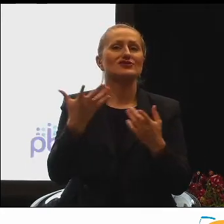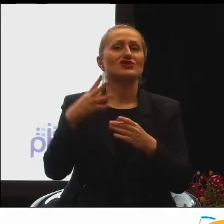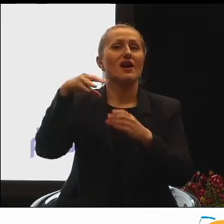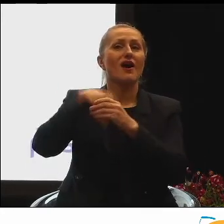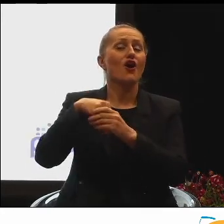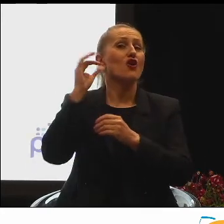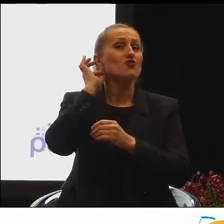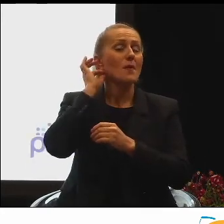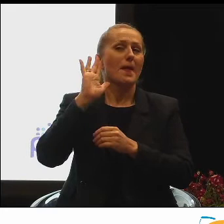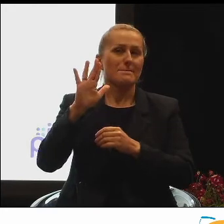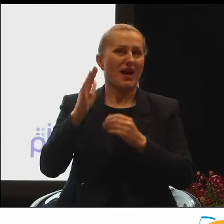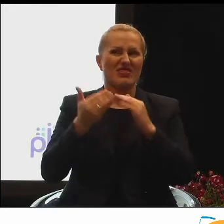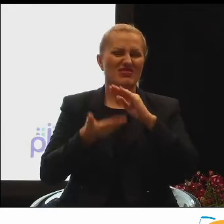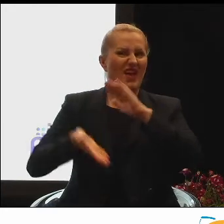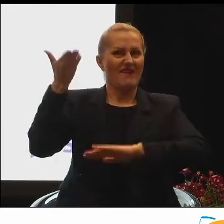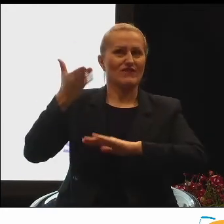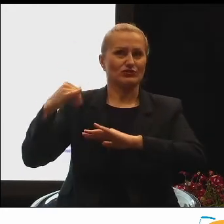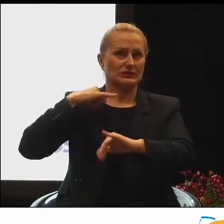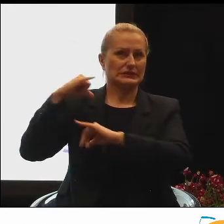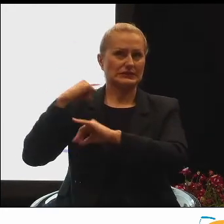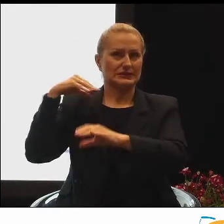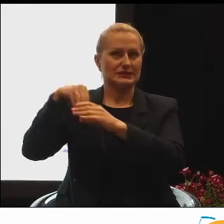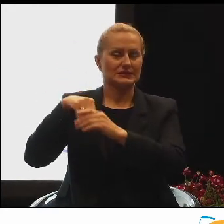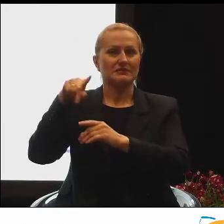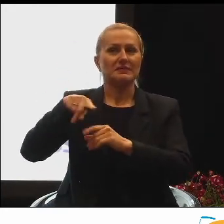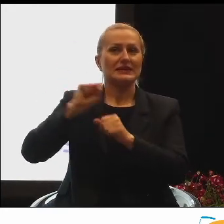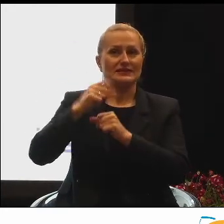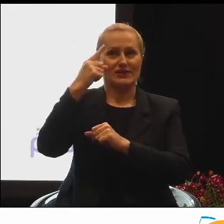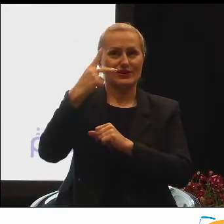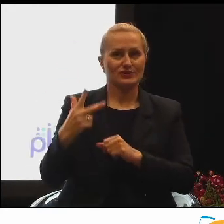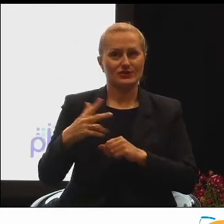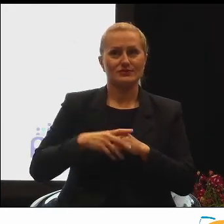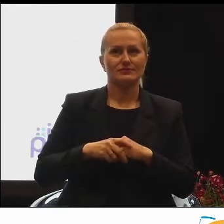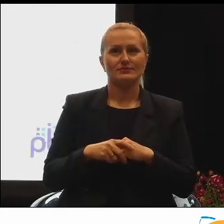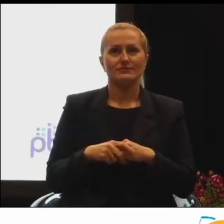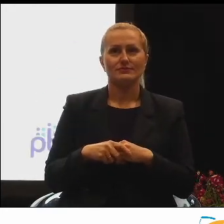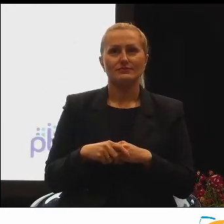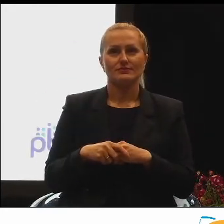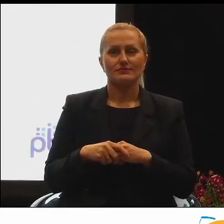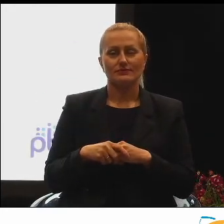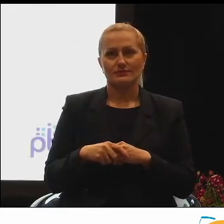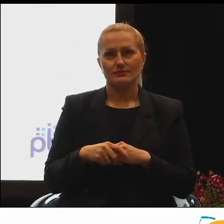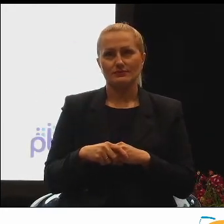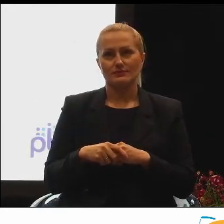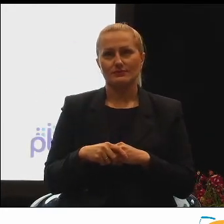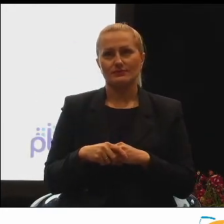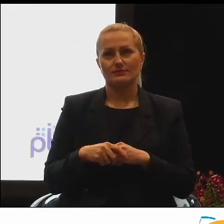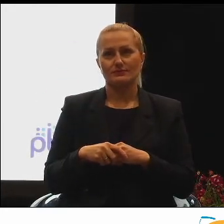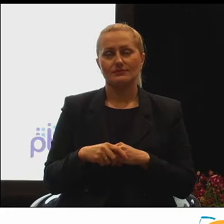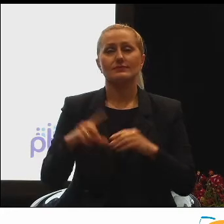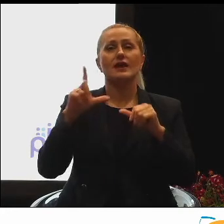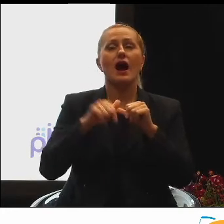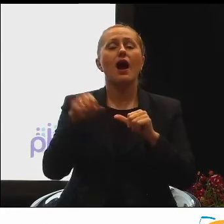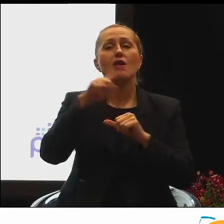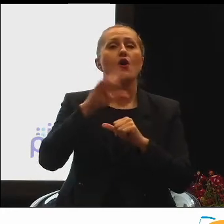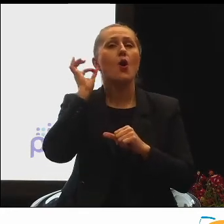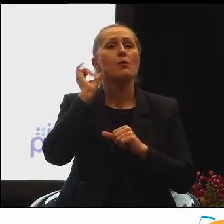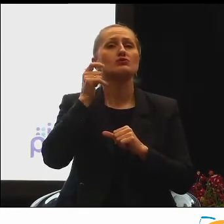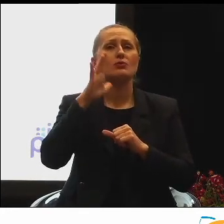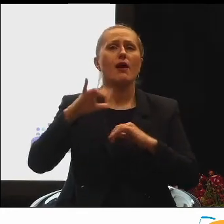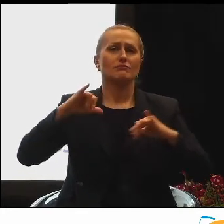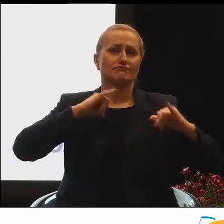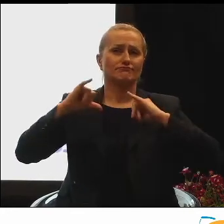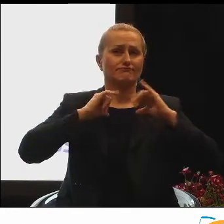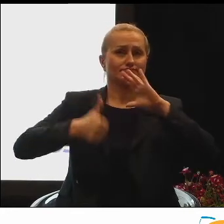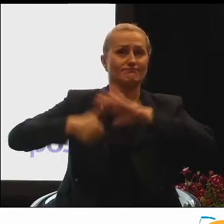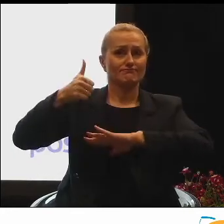kobiety są na tych najwyższych stanowiskach zarządczych. Bo to jest no jedna trzecia. No ale na raz, jeżeli chodzi o kobiety na stanowiskach